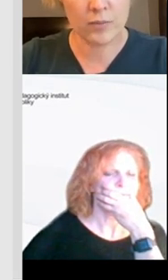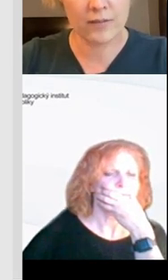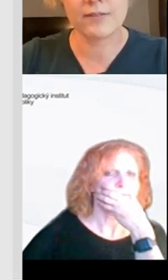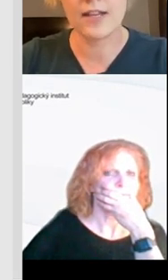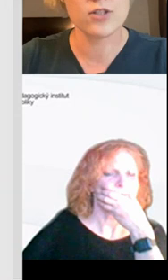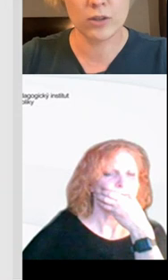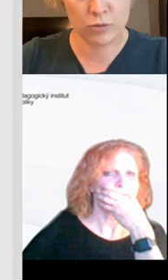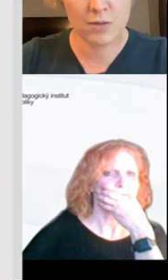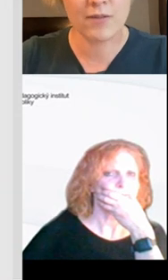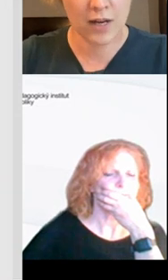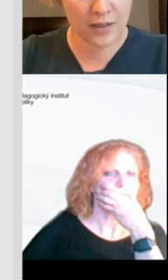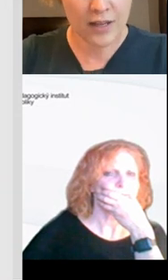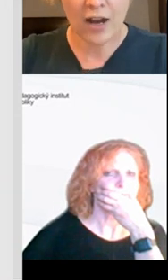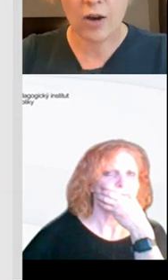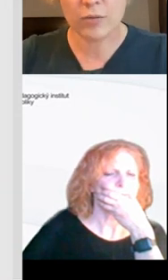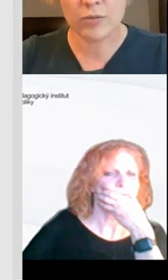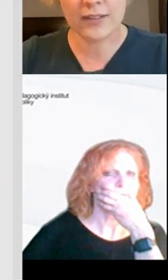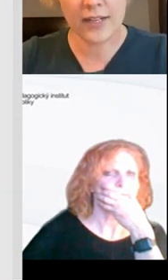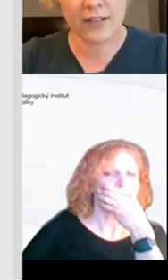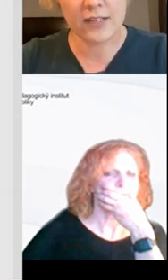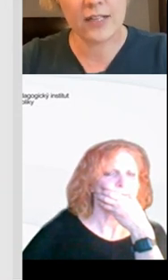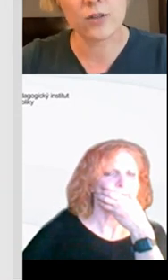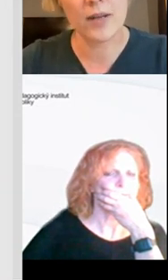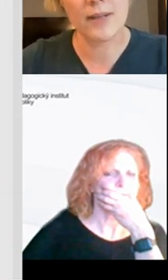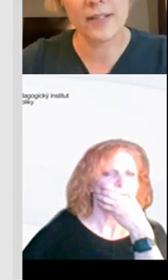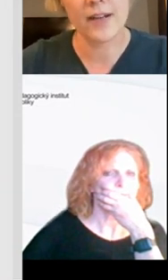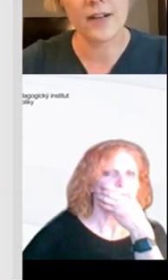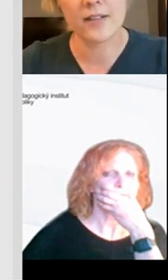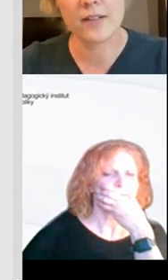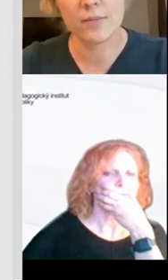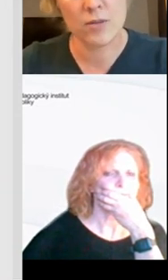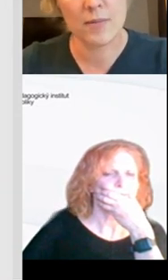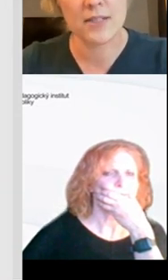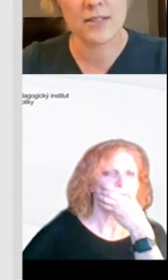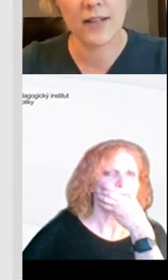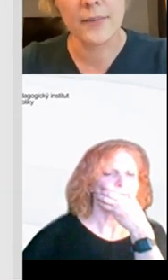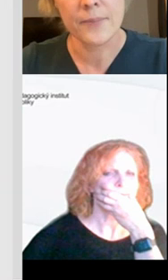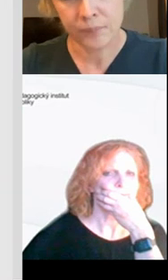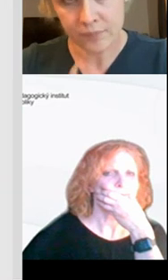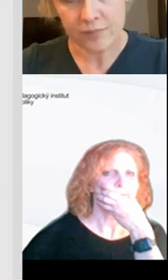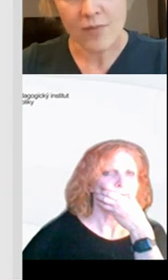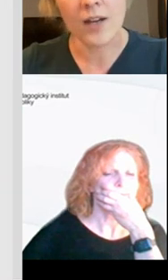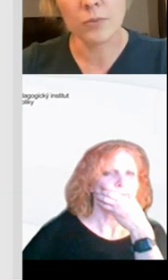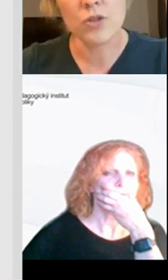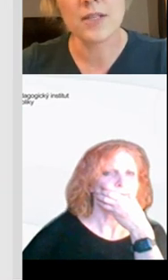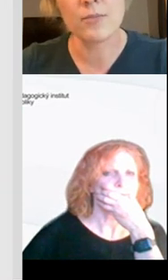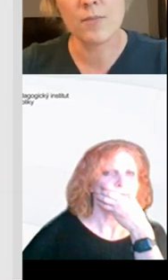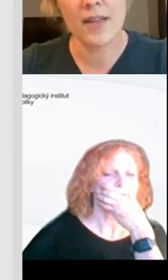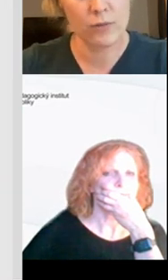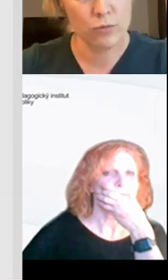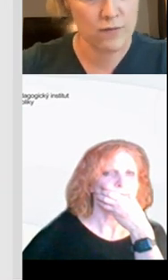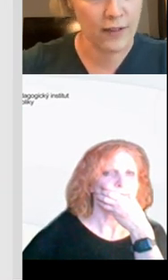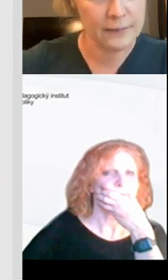předemnou někdo vyrobil. Nevšechno musíme vyrábět a opravdu některé kvalitní a dobré materiály můžeme zazdílet a